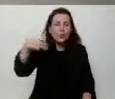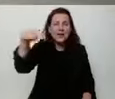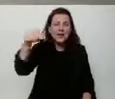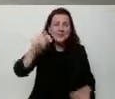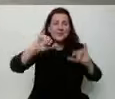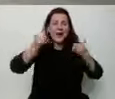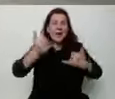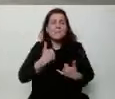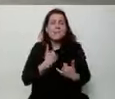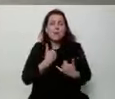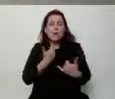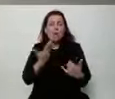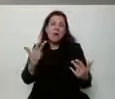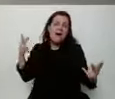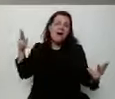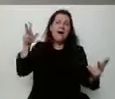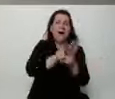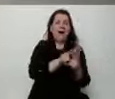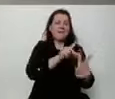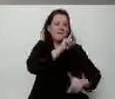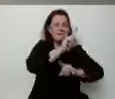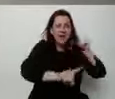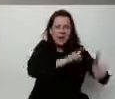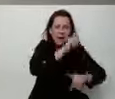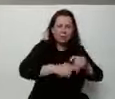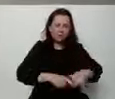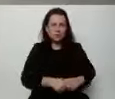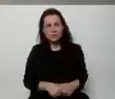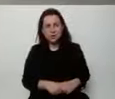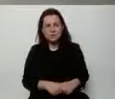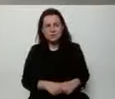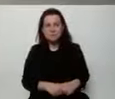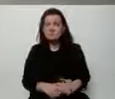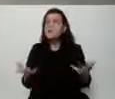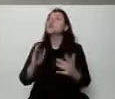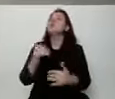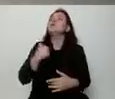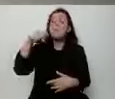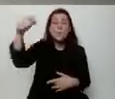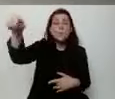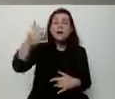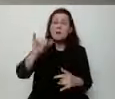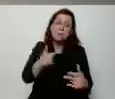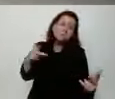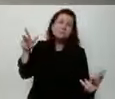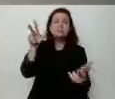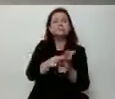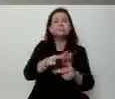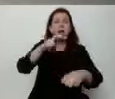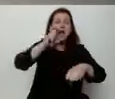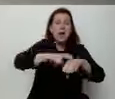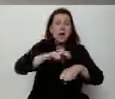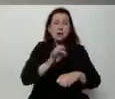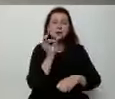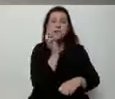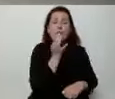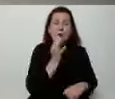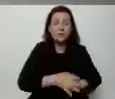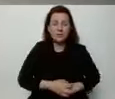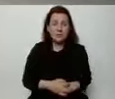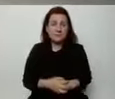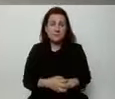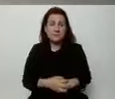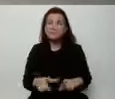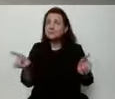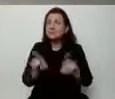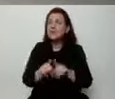kiedy atakowano nauczycieli. Gdzie był Pan Prezydent, kiedy atakowano rezydentów. Gdzie był Pan Prezydent w